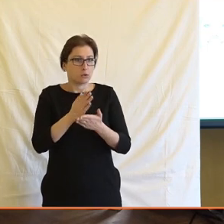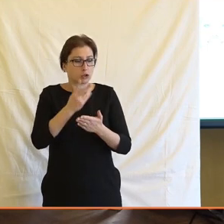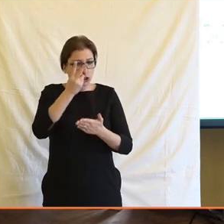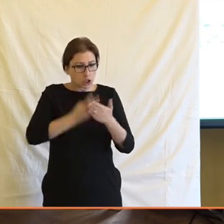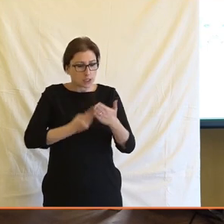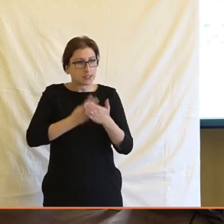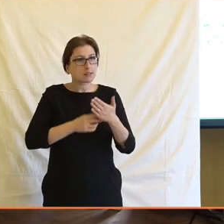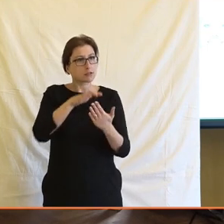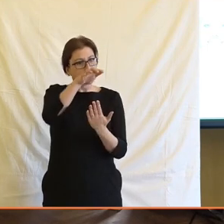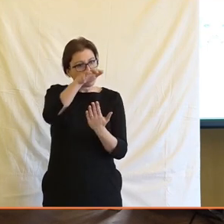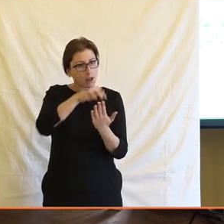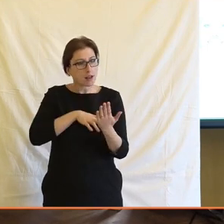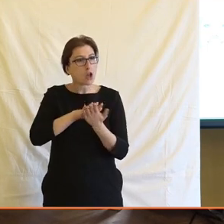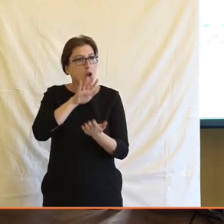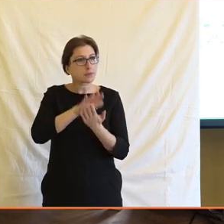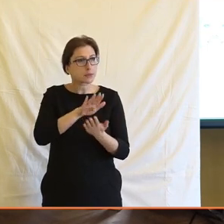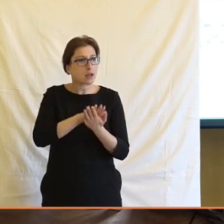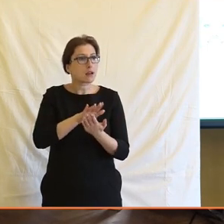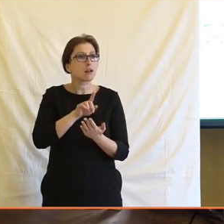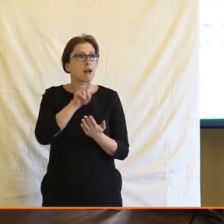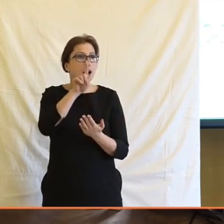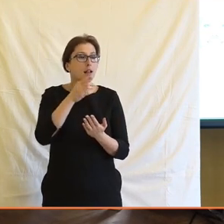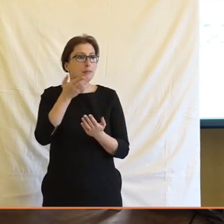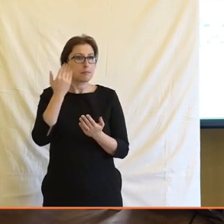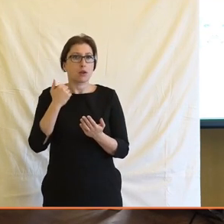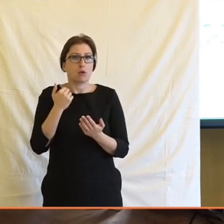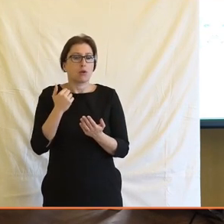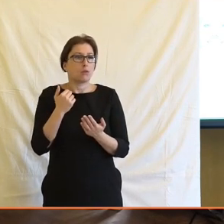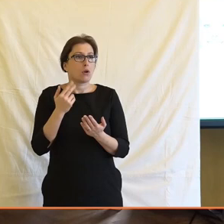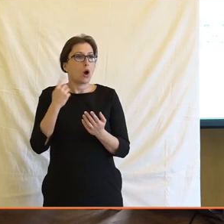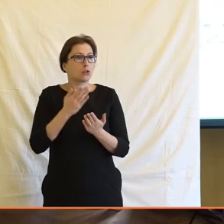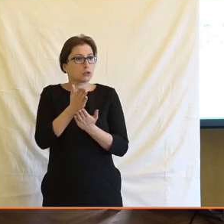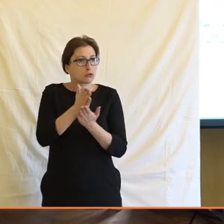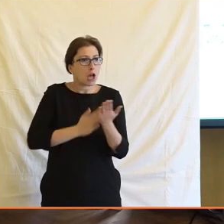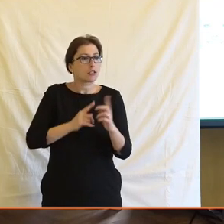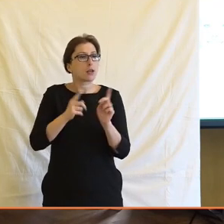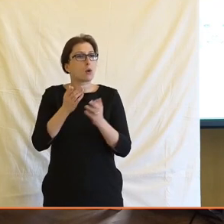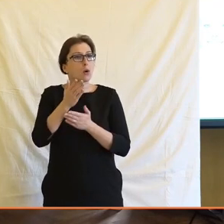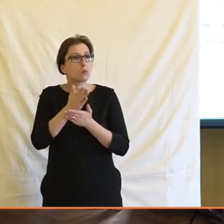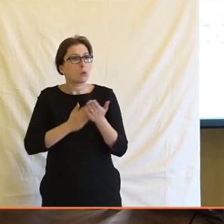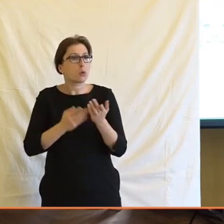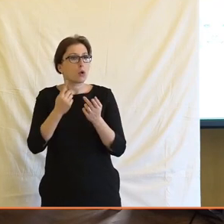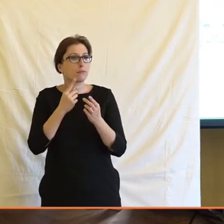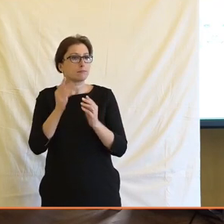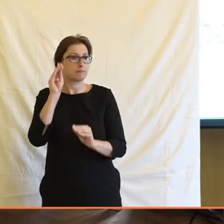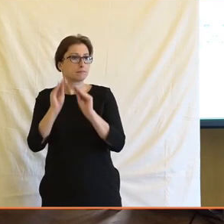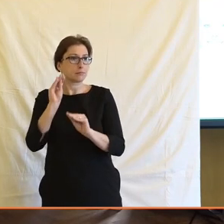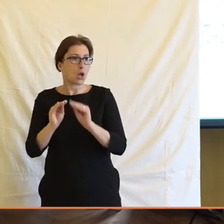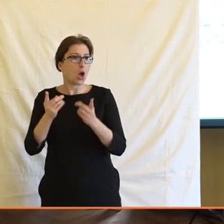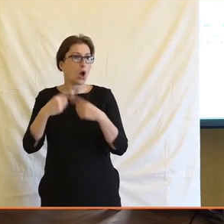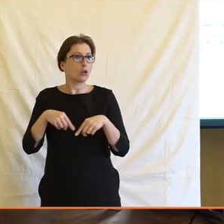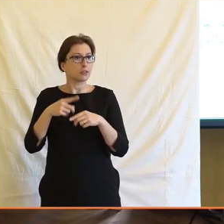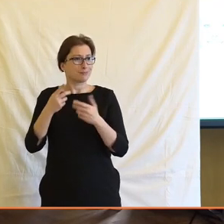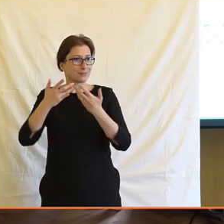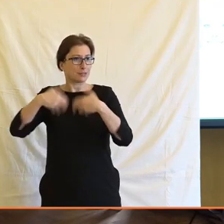číst nějaký obsah, který byl, ať už úplně, nebo částečně vytvořený, vytvořený nějakým